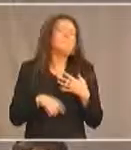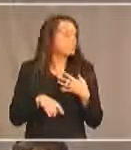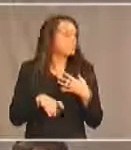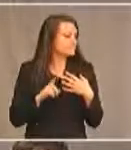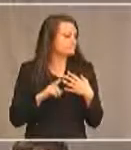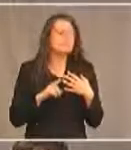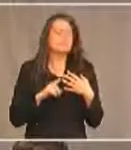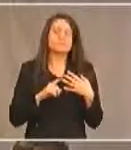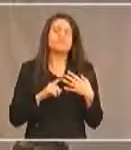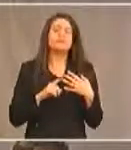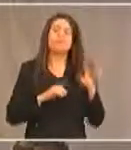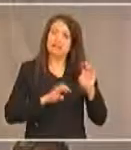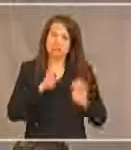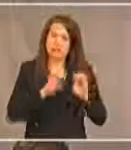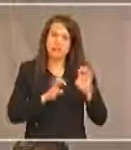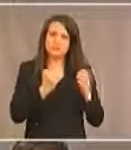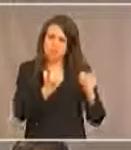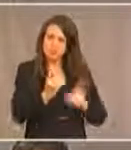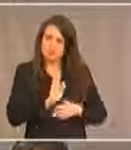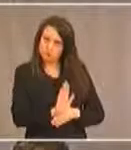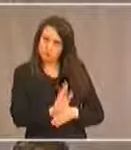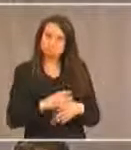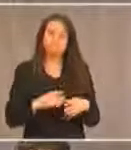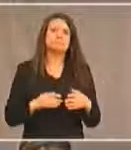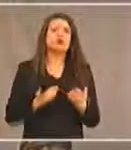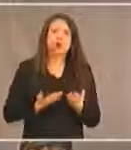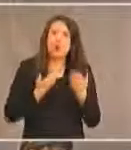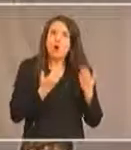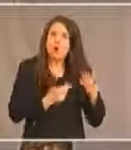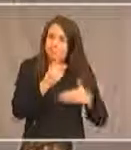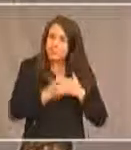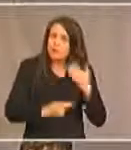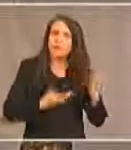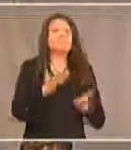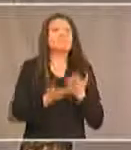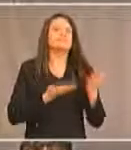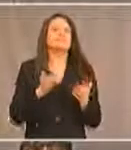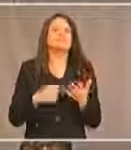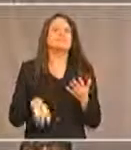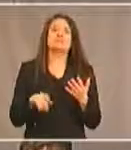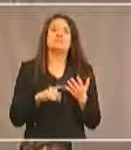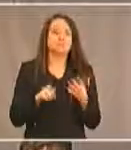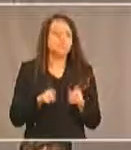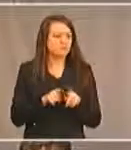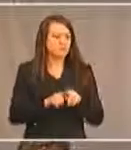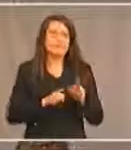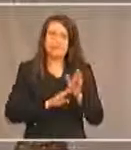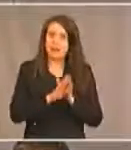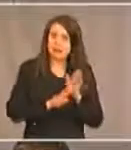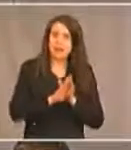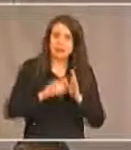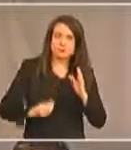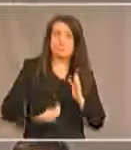l'évaluation des besoins, l'offre de programmes et services et l'élaboration de nouveaux